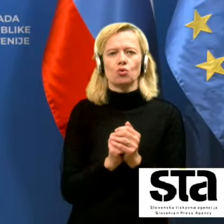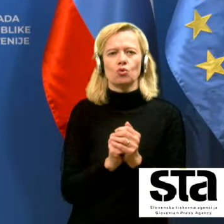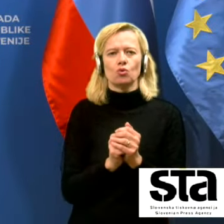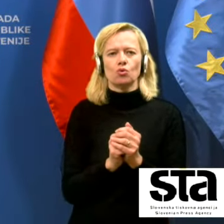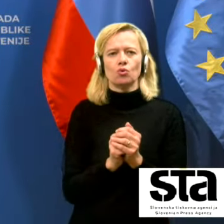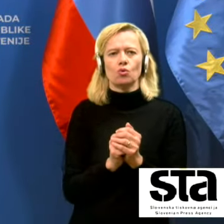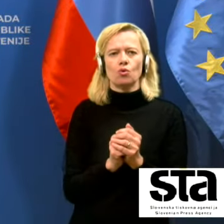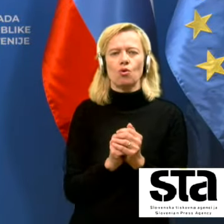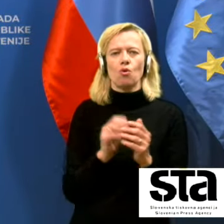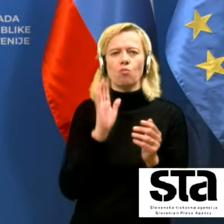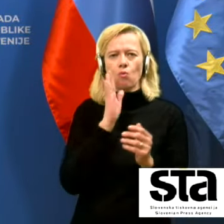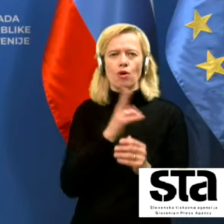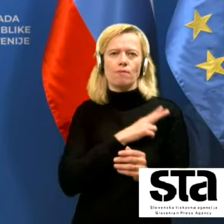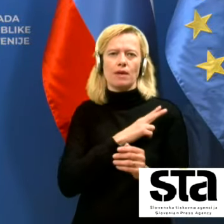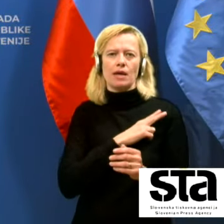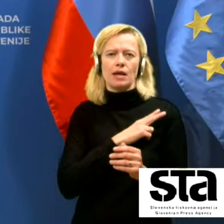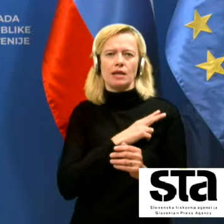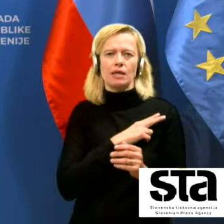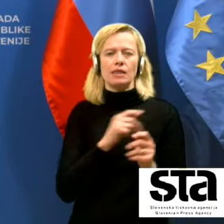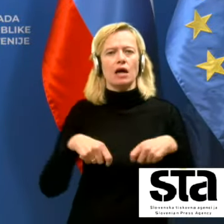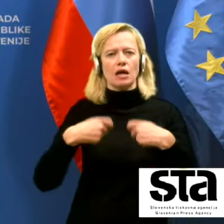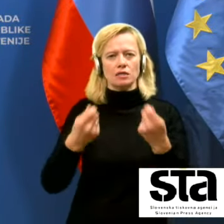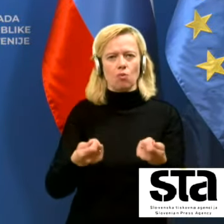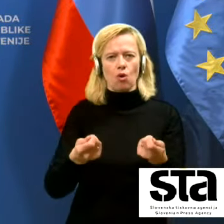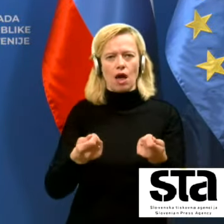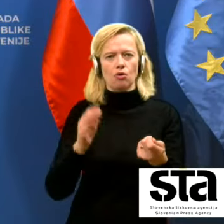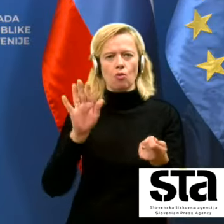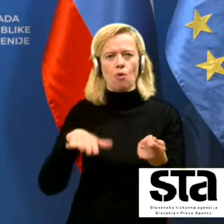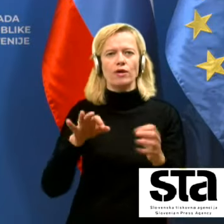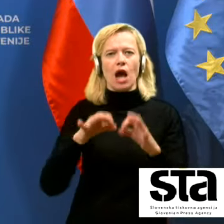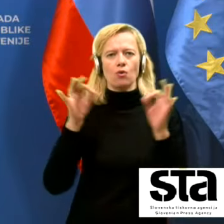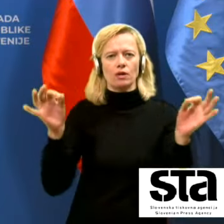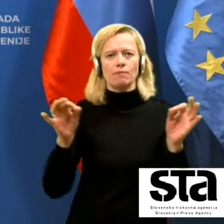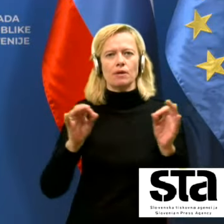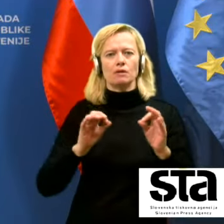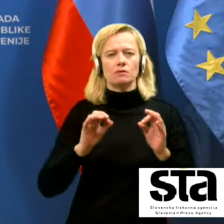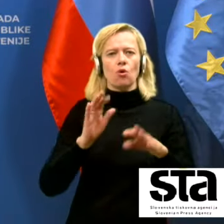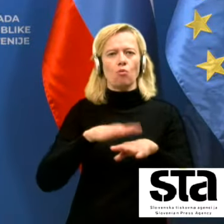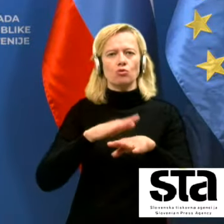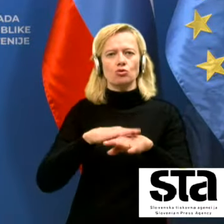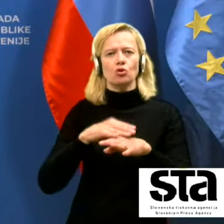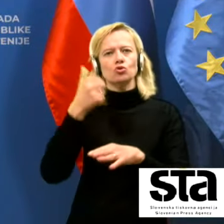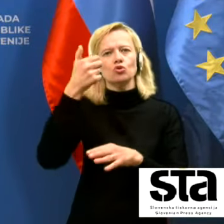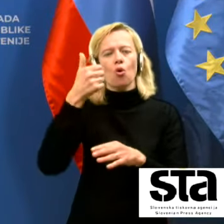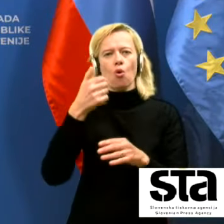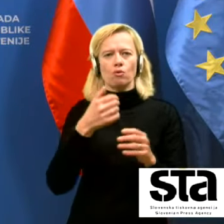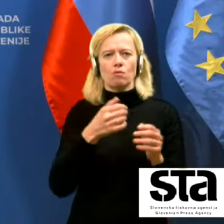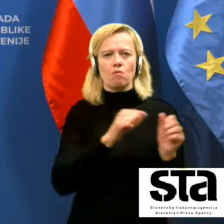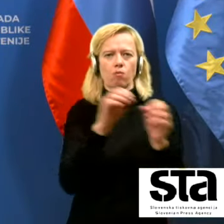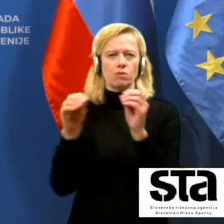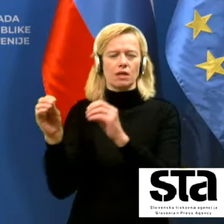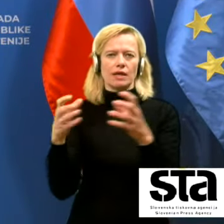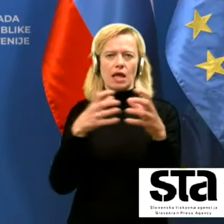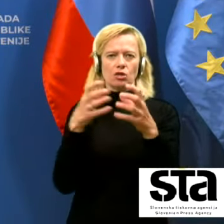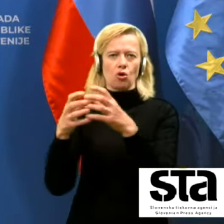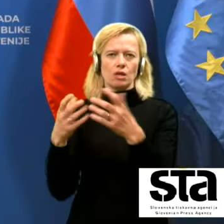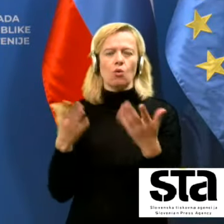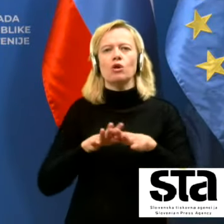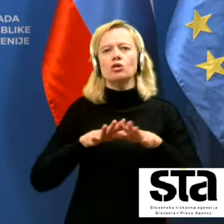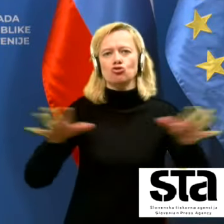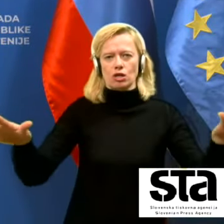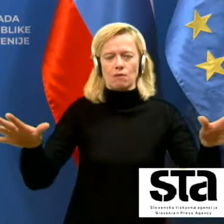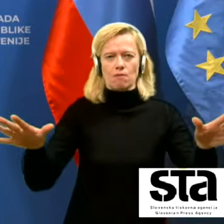bomo imeli na razpolago po javnem pozivu tudi 100 mobilnih enot, seveda razširimo to testiranje po državi